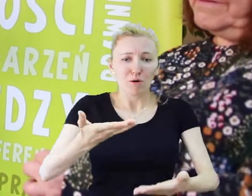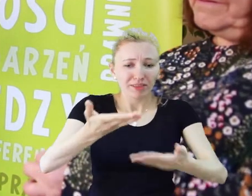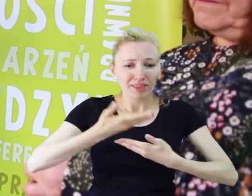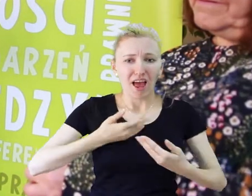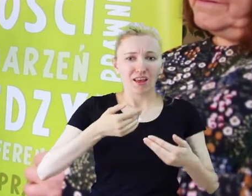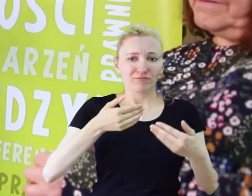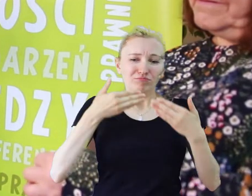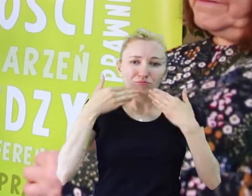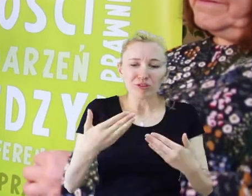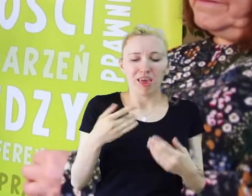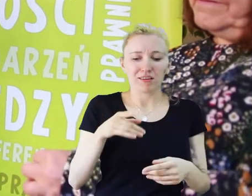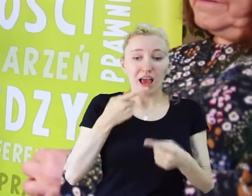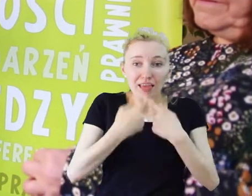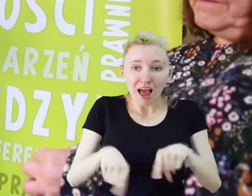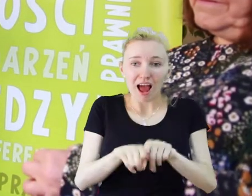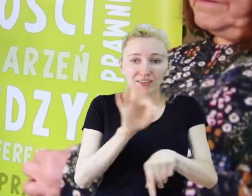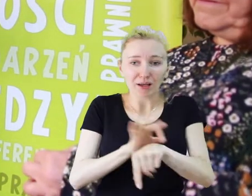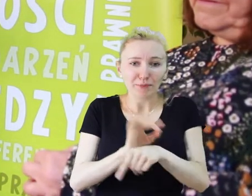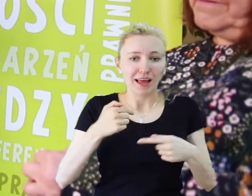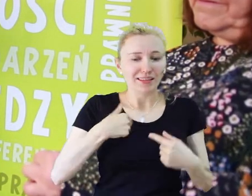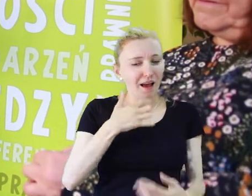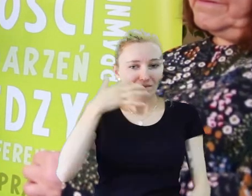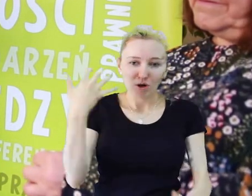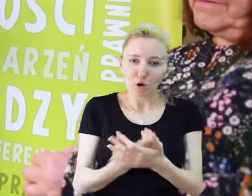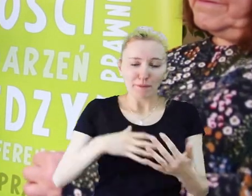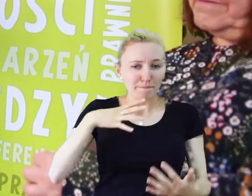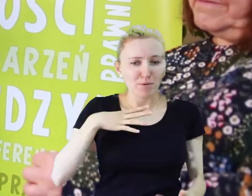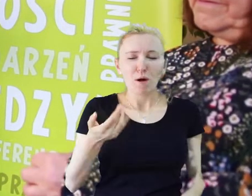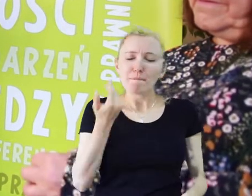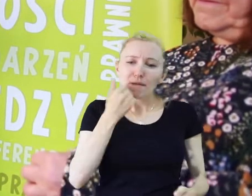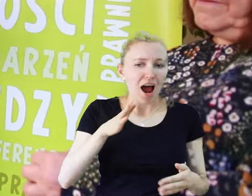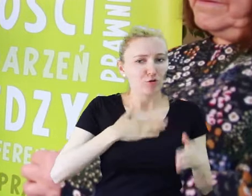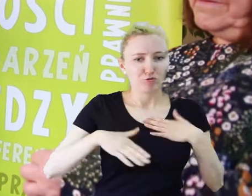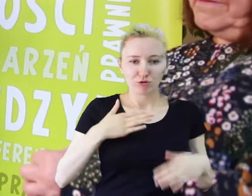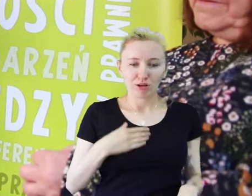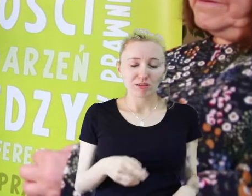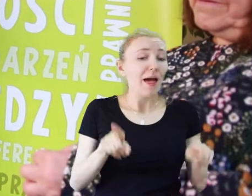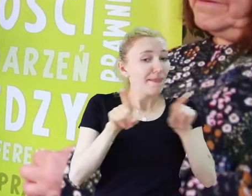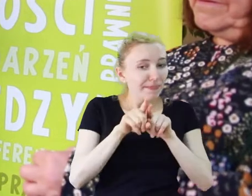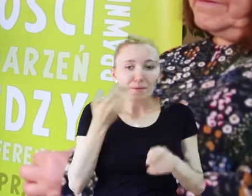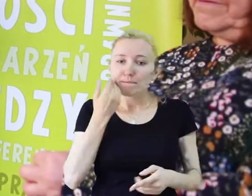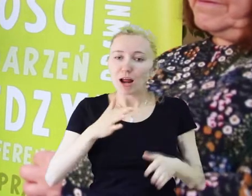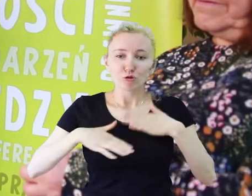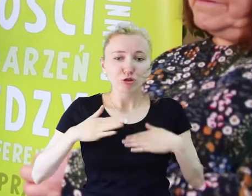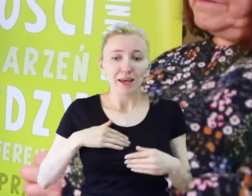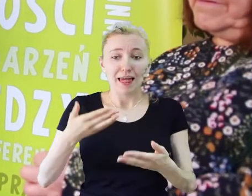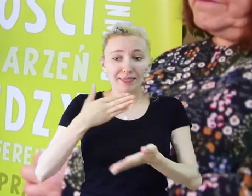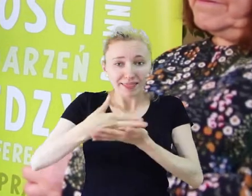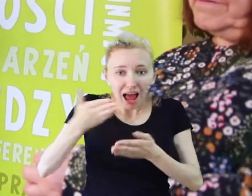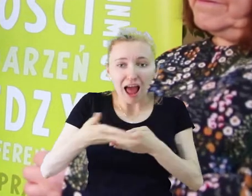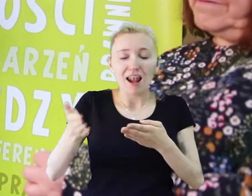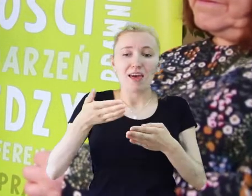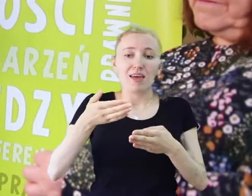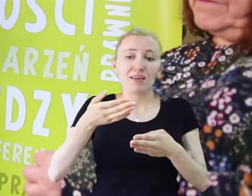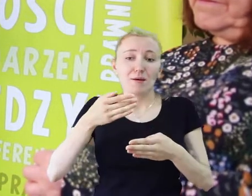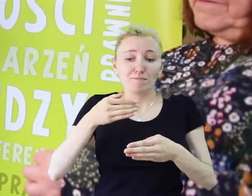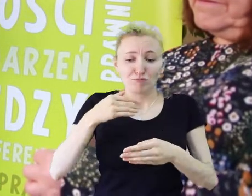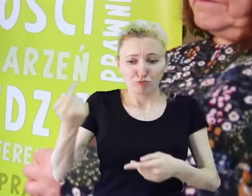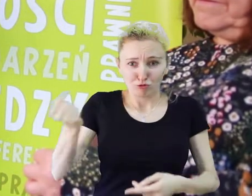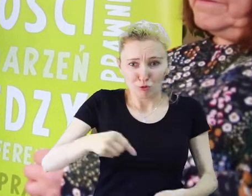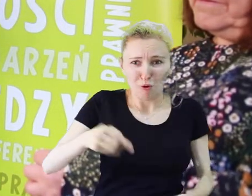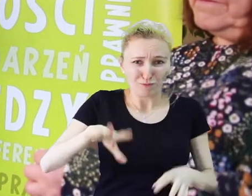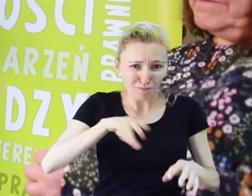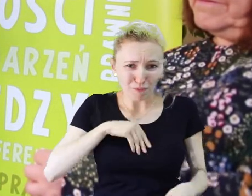szansę, którą dał nam Elfon poprzez realizację tego projektu wykorzystałam. I bardzo się z tego